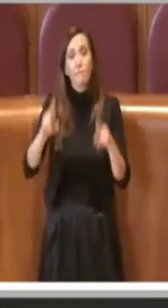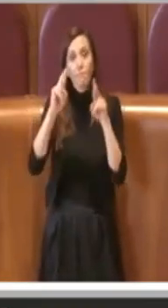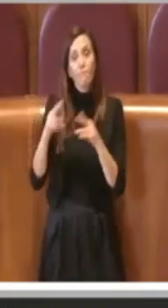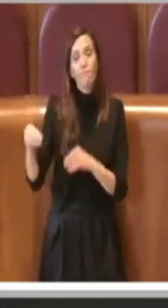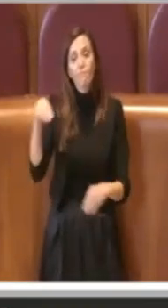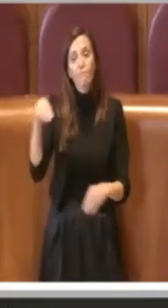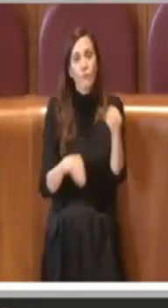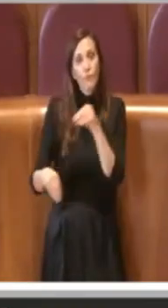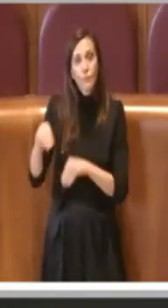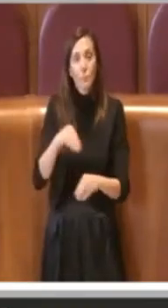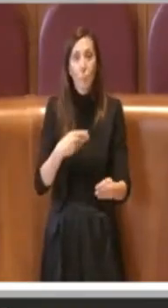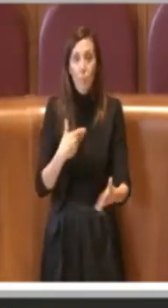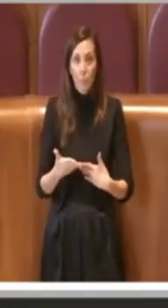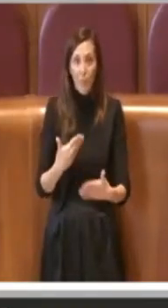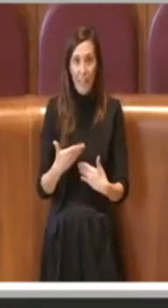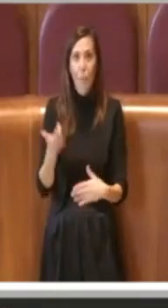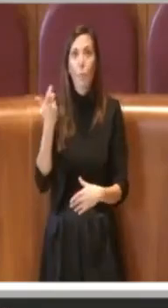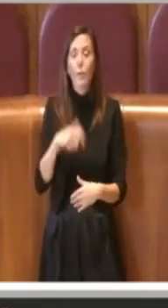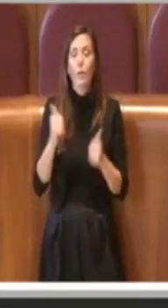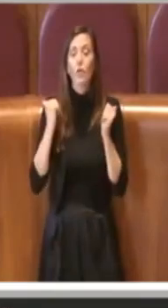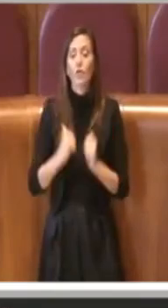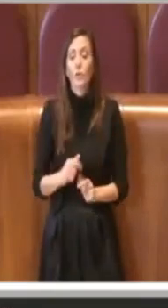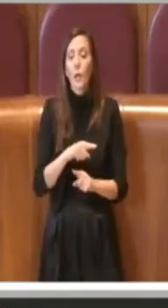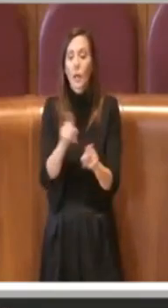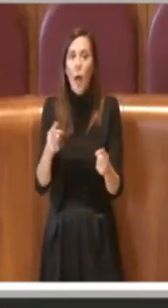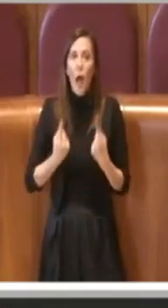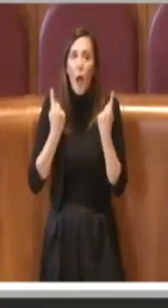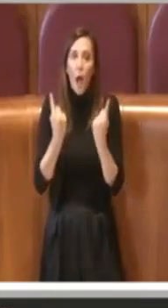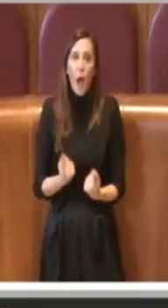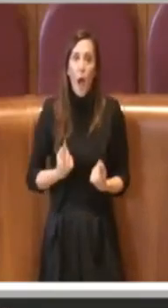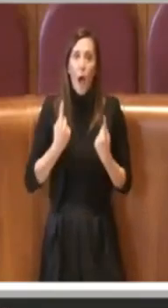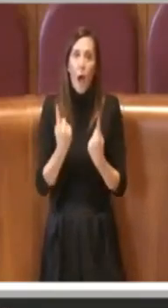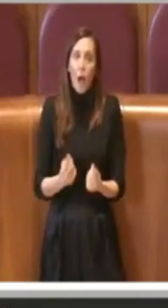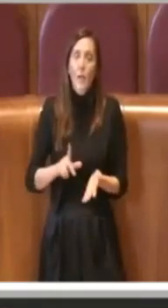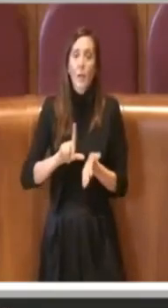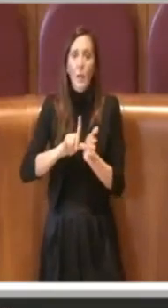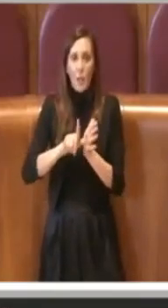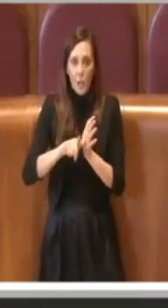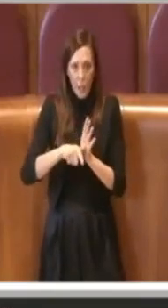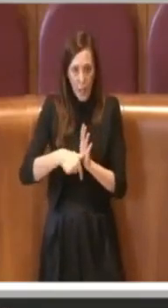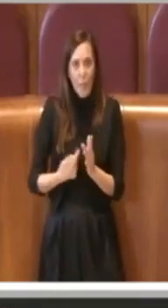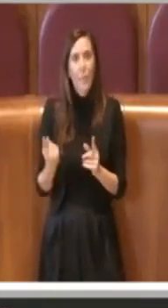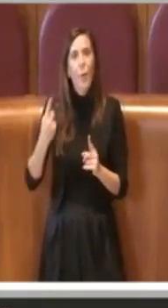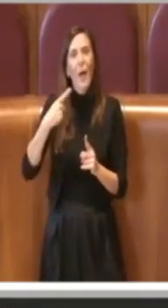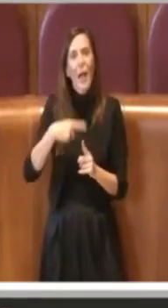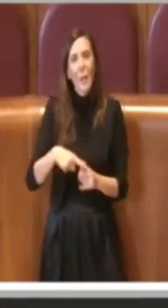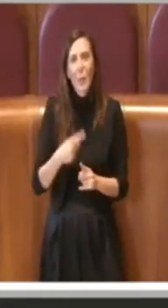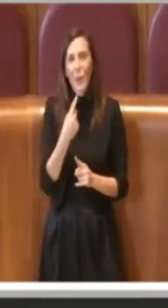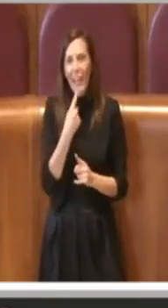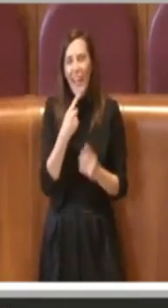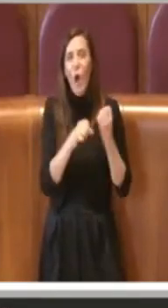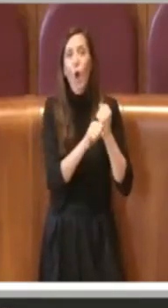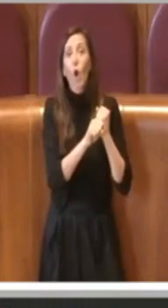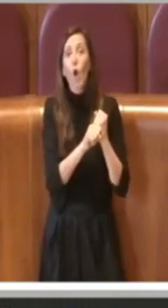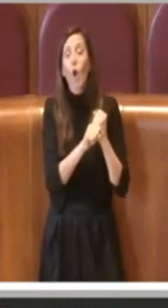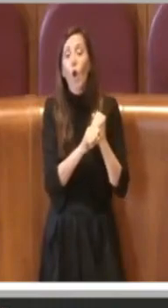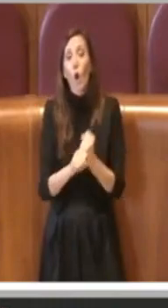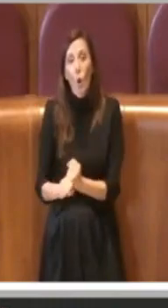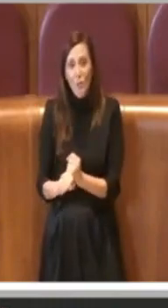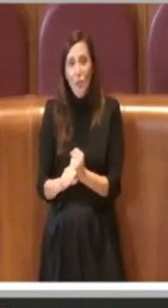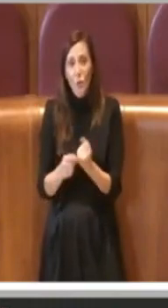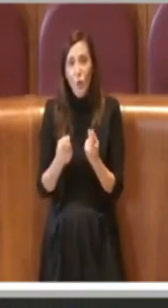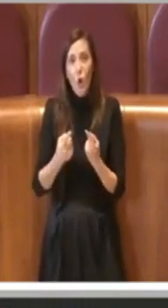i cittadini l'aspettano da molto tempo e aspettano anche da molto tempo la costituzione di un